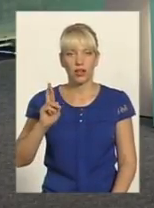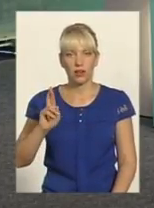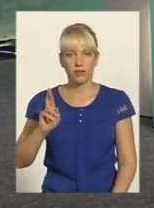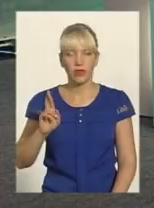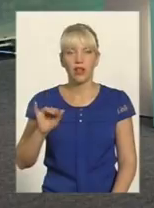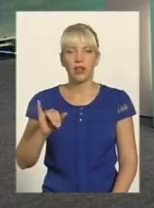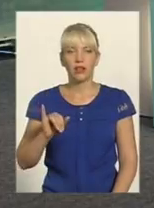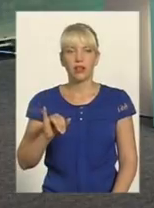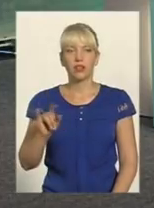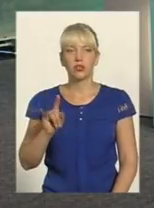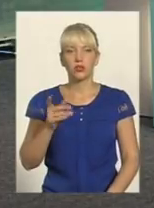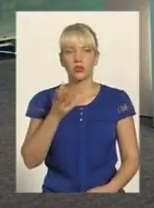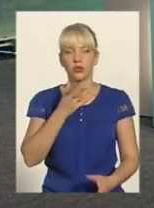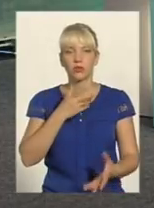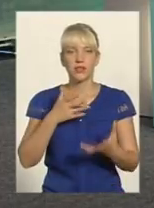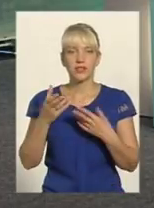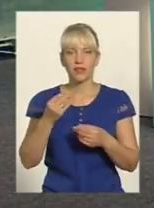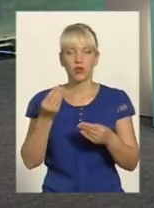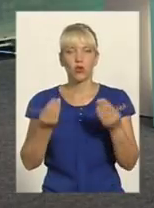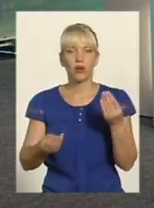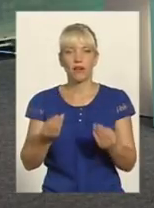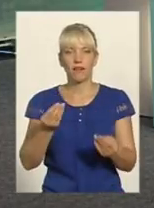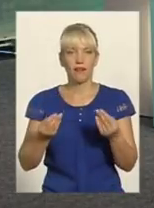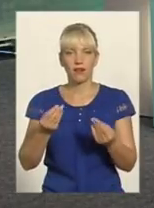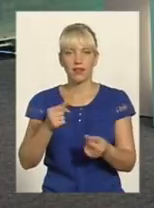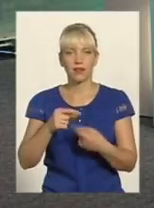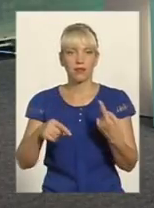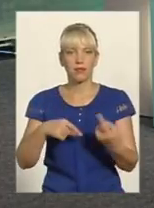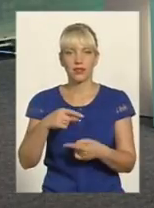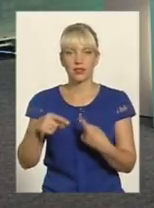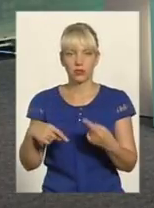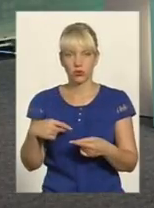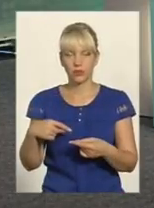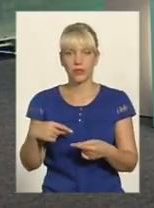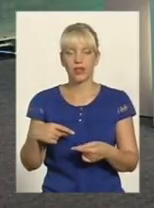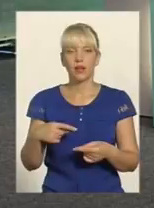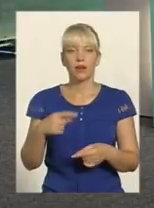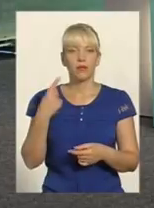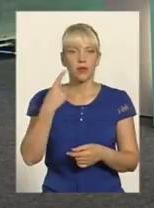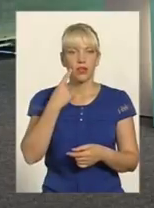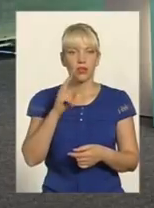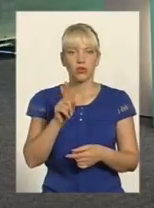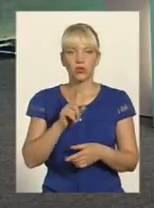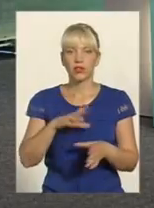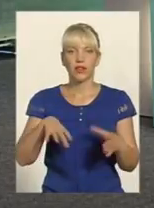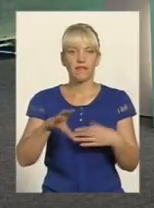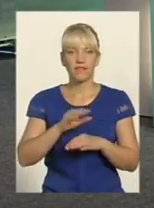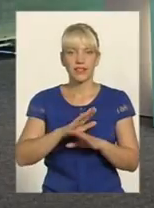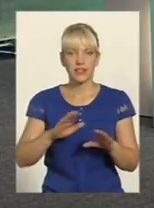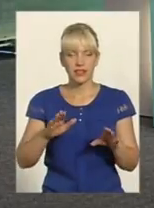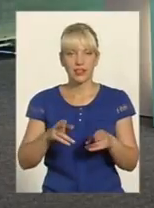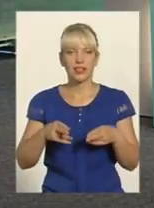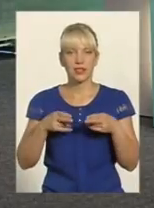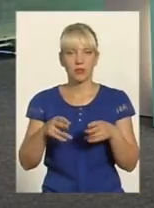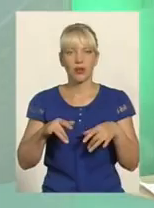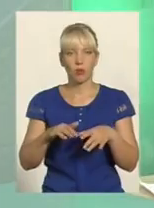щодо посилення відповідальності за протидії незаконному гральному бізнесу І дуже прикро, що не всі кримінальні провадження скеровуються